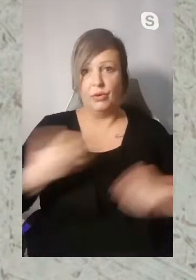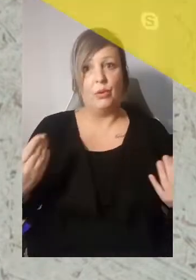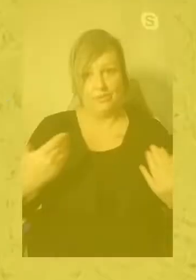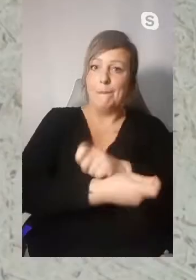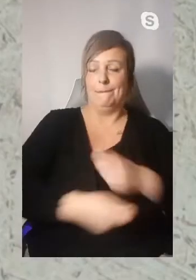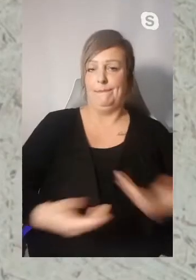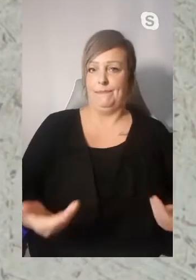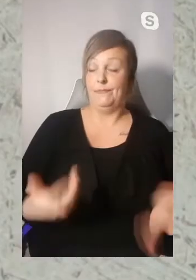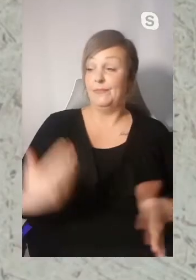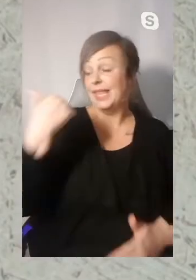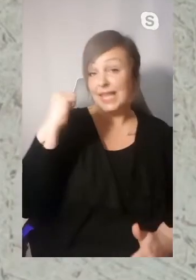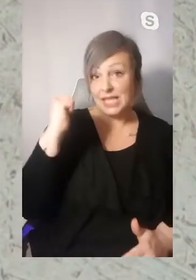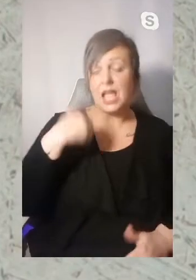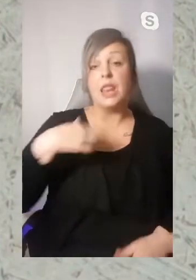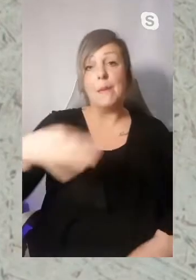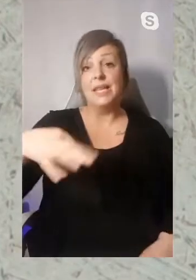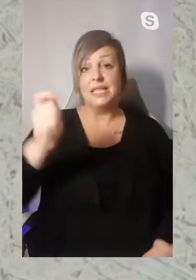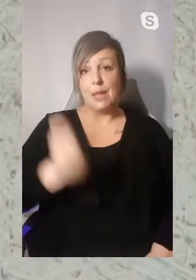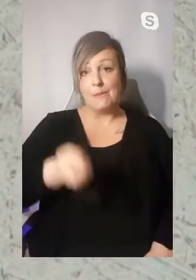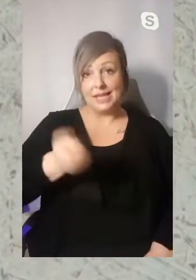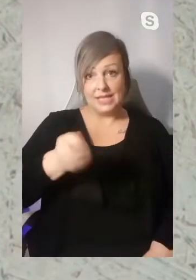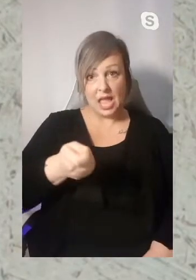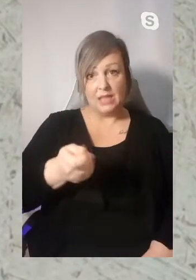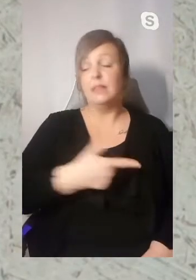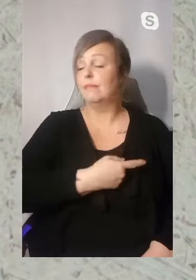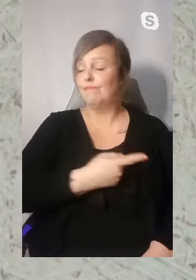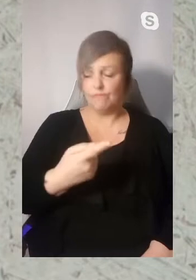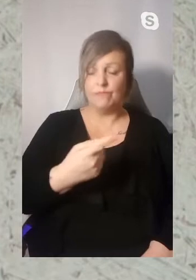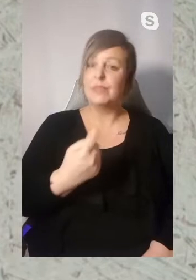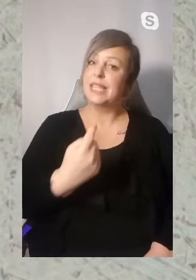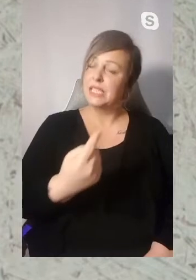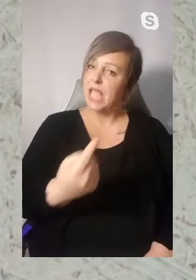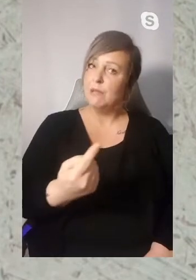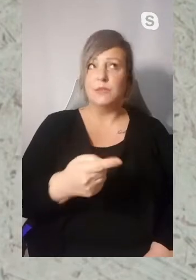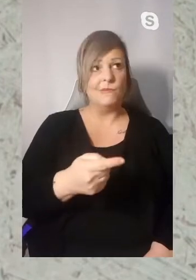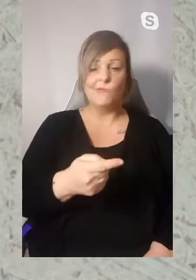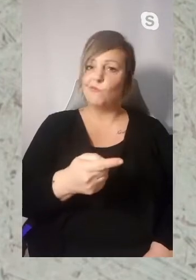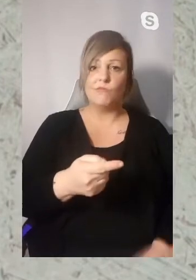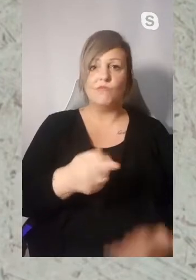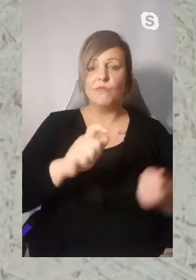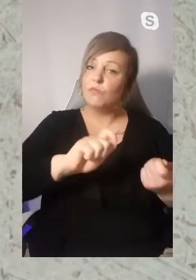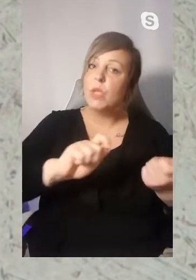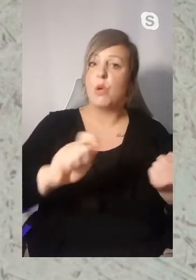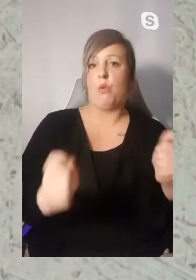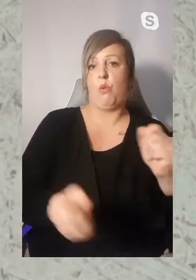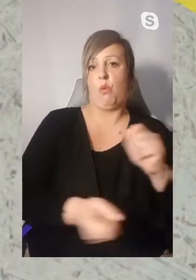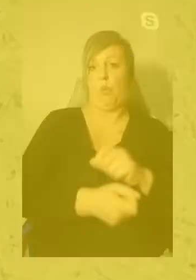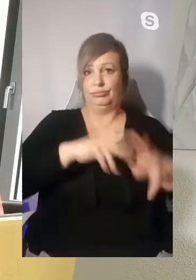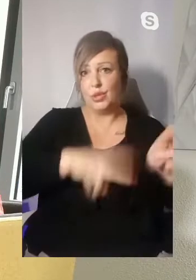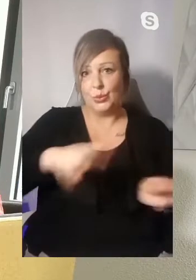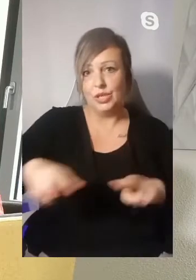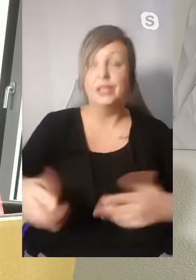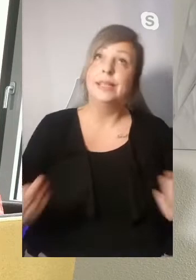machen Sie richtig gut. Gestern haben die Ministerpräsidentinnen und Ministerpräsidenten das Ruder des Handelns sehr an sich gerissen.